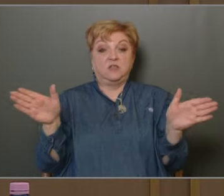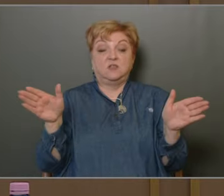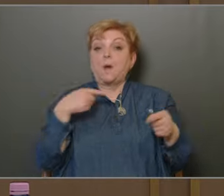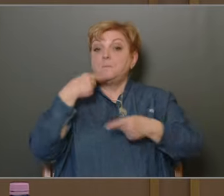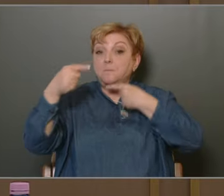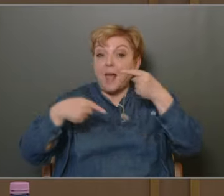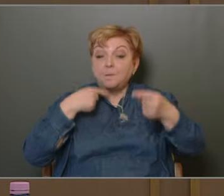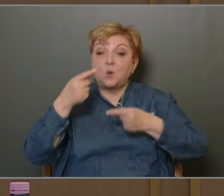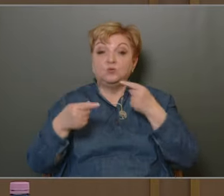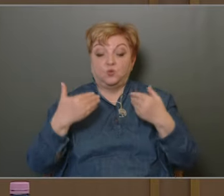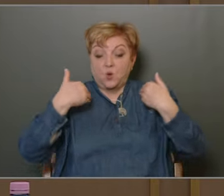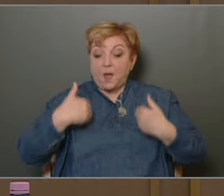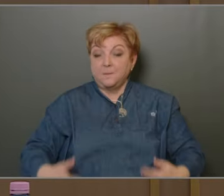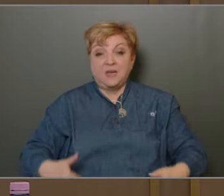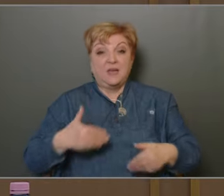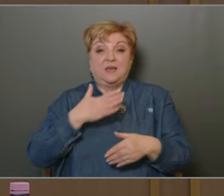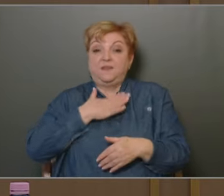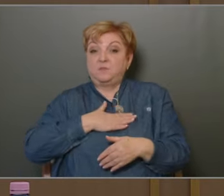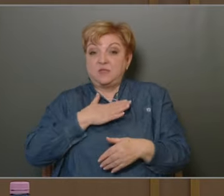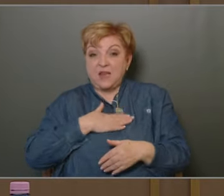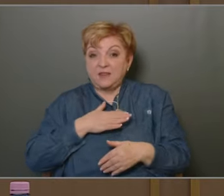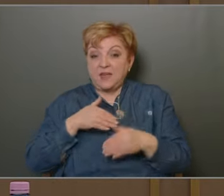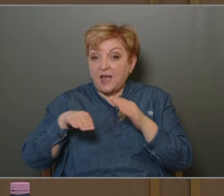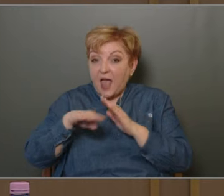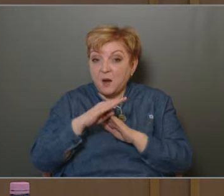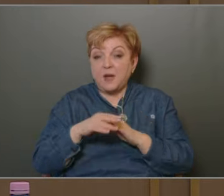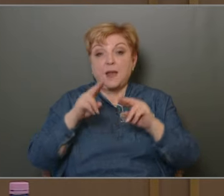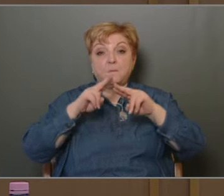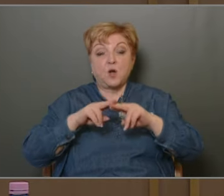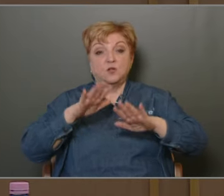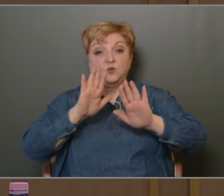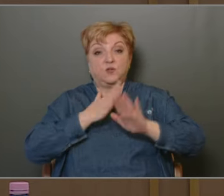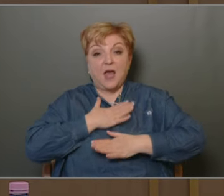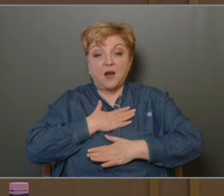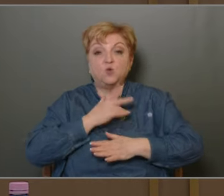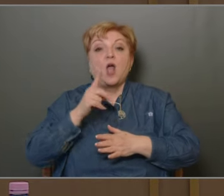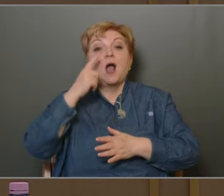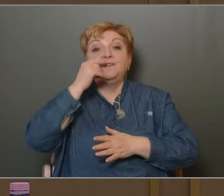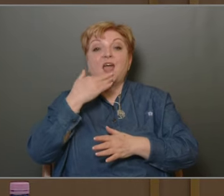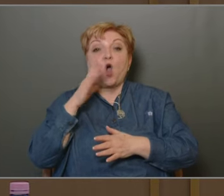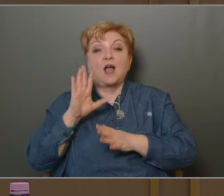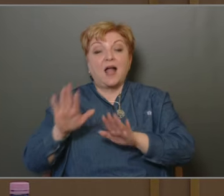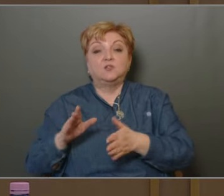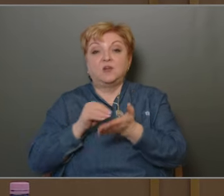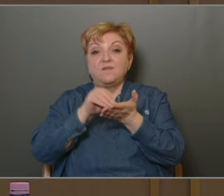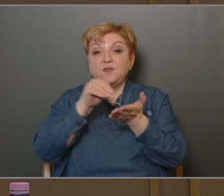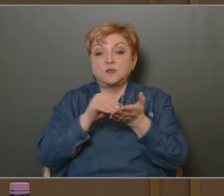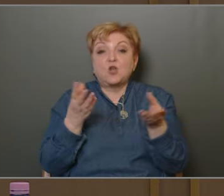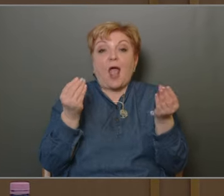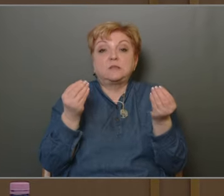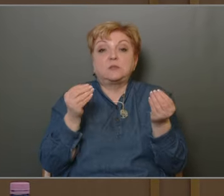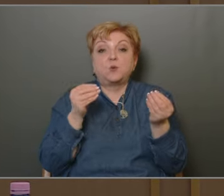megmondtuk, hogy nem szeretnénk, hogyha elmenne, hogy maradjon nálunk a neakáltal nem finanszírozott eszközpark.